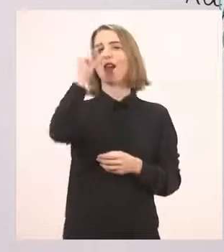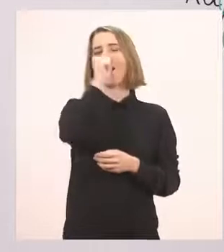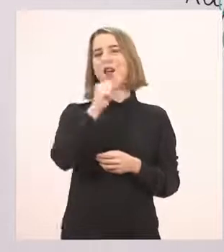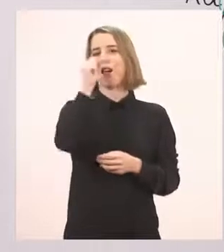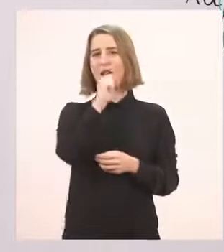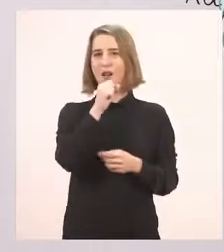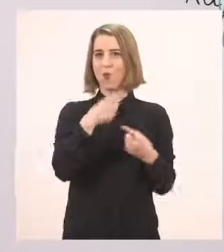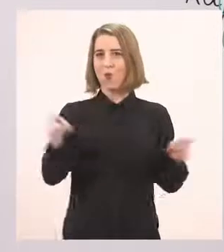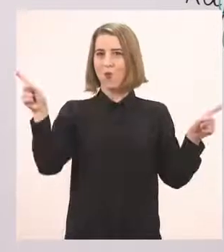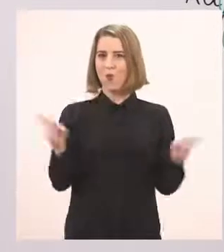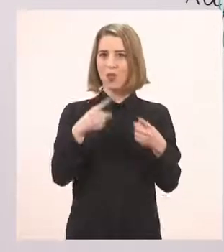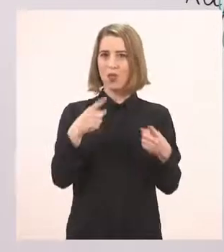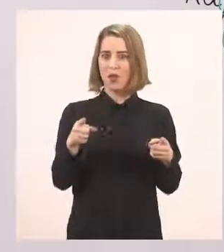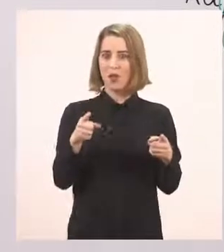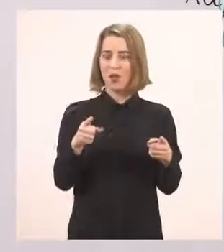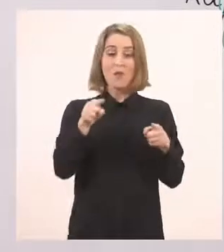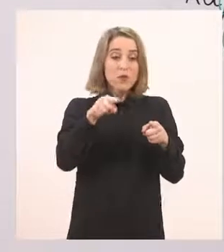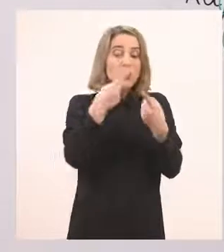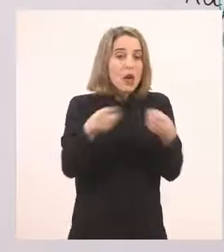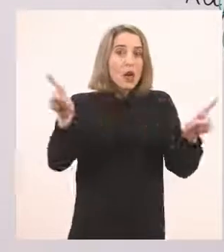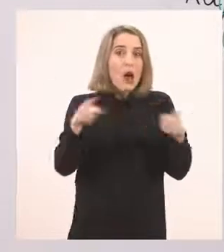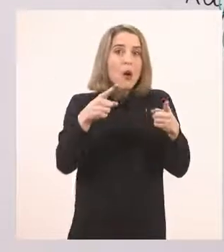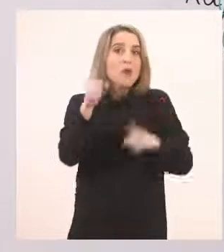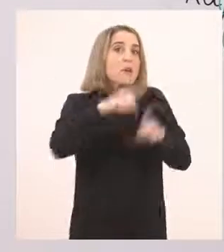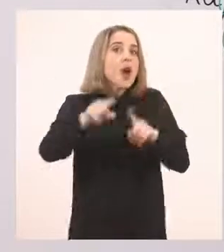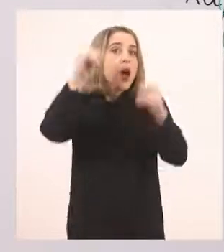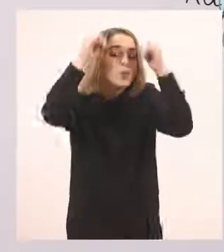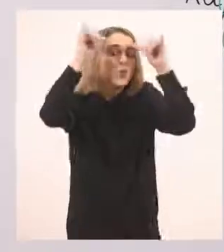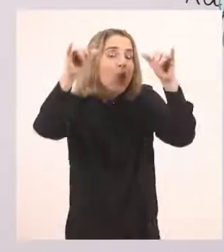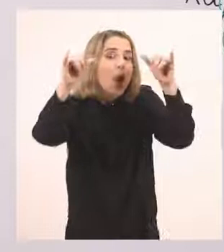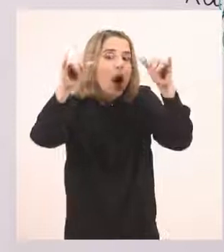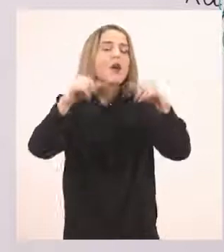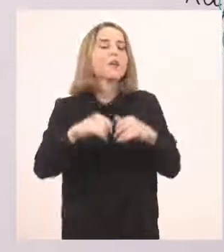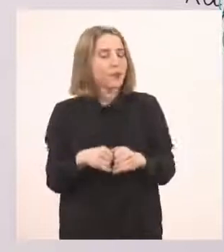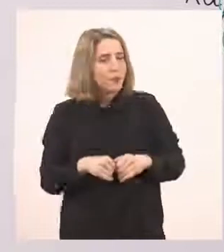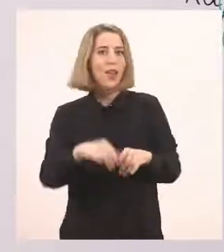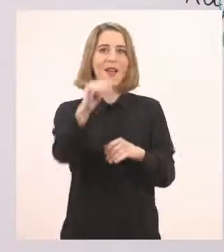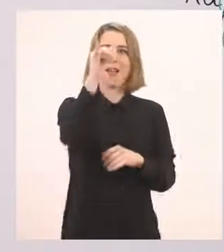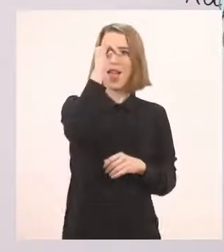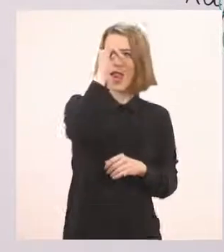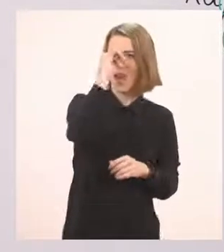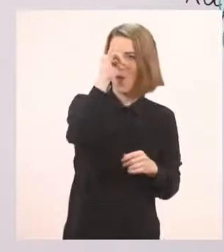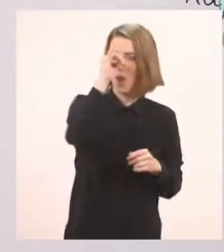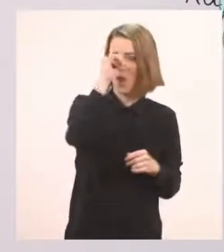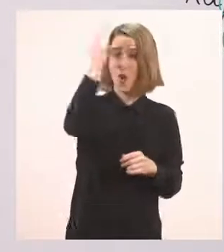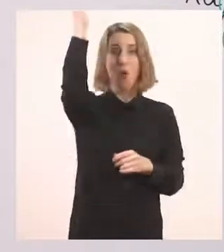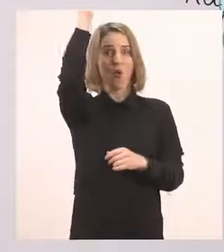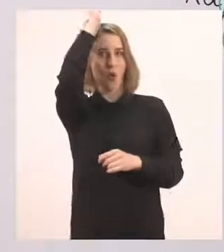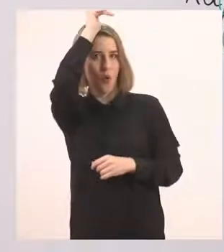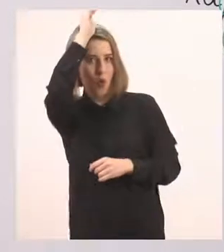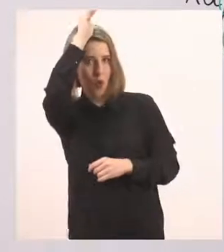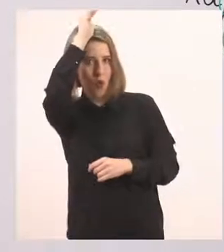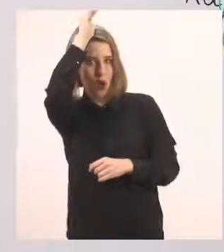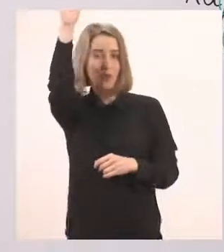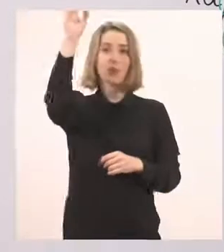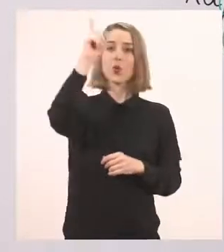Τι λέει το τραγούδι, για ποια ζωάκια μας μιλάει το τραγούδι. Το τραγούδι μας μιλάει για τον Ρινόκερο, τον Κόκορα,